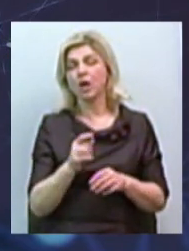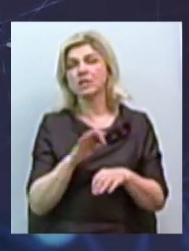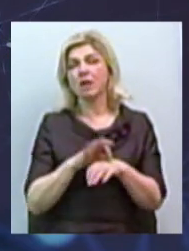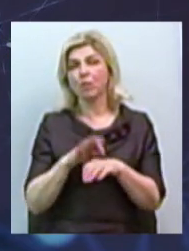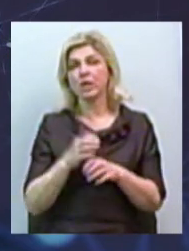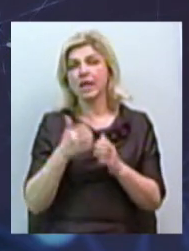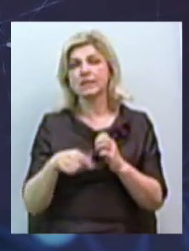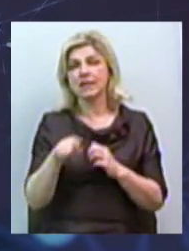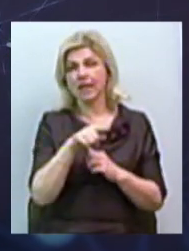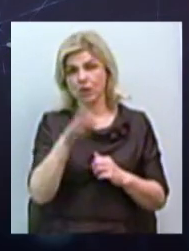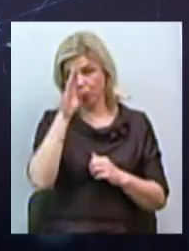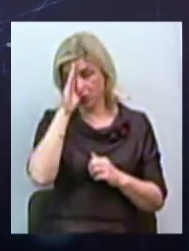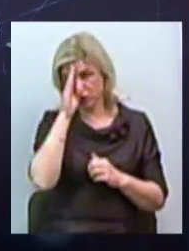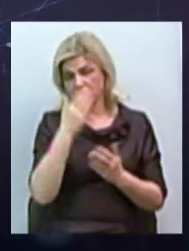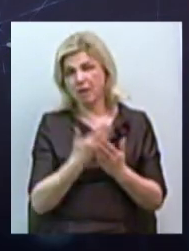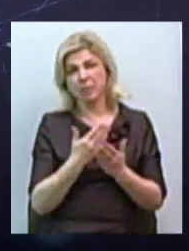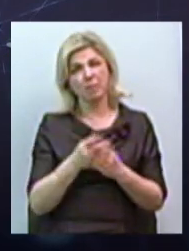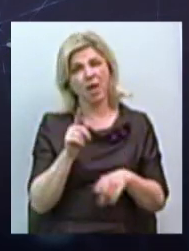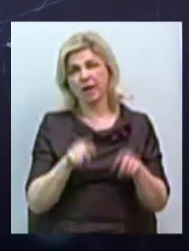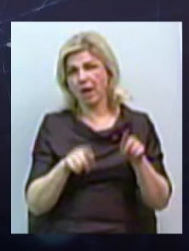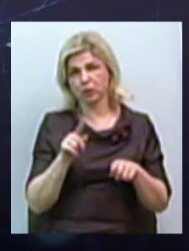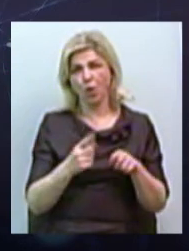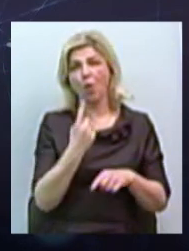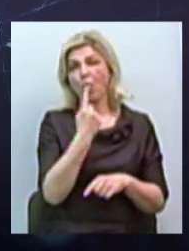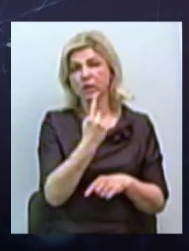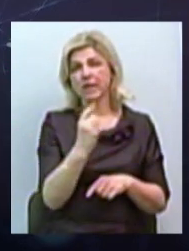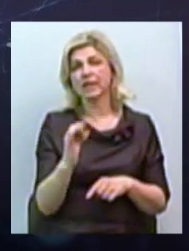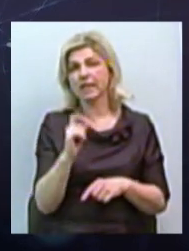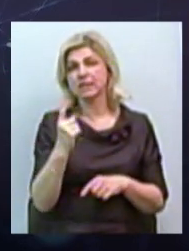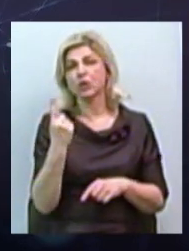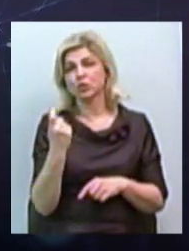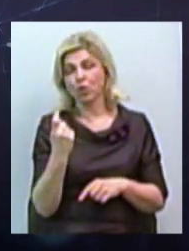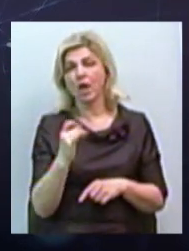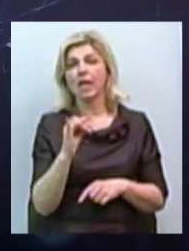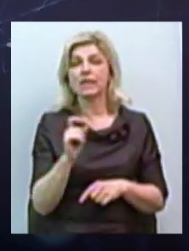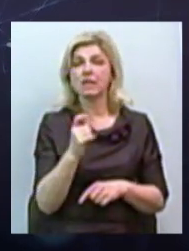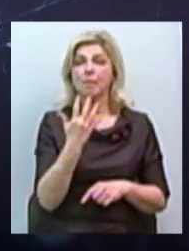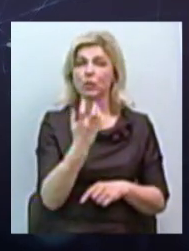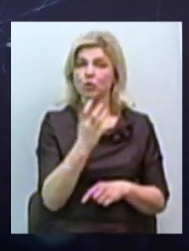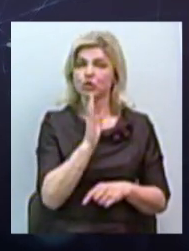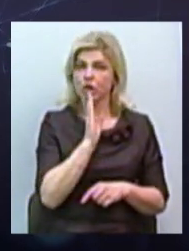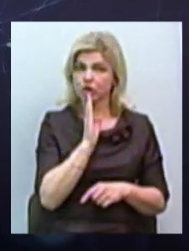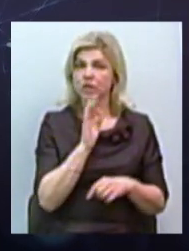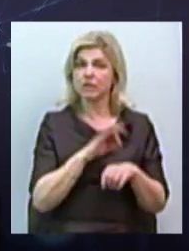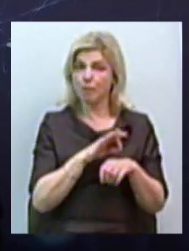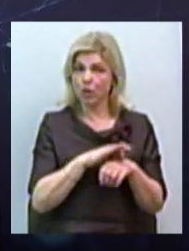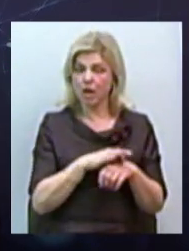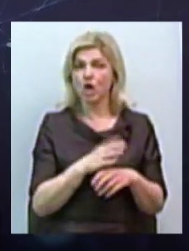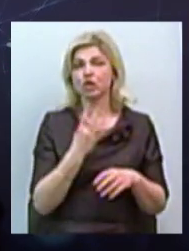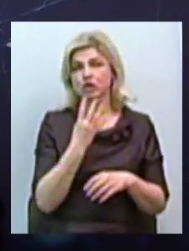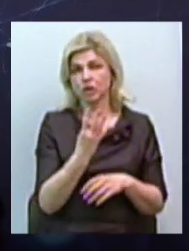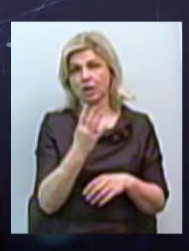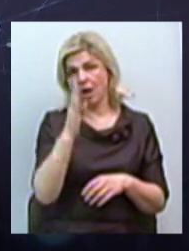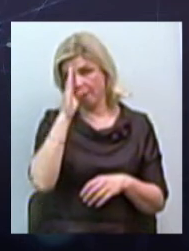населення значить менше 1 к 100. На 500 жінок заболівших у нас примерно 4-5